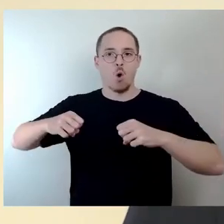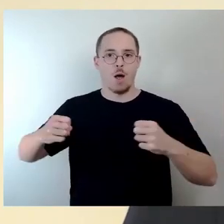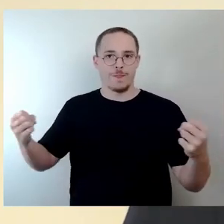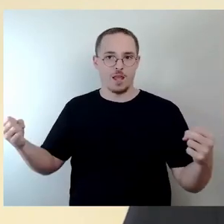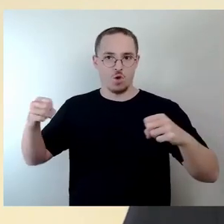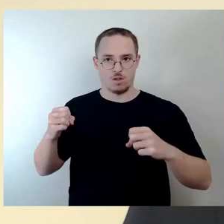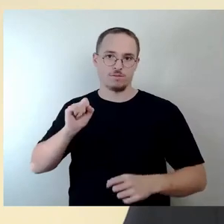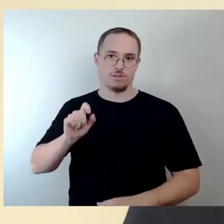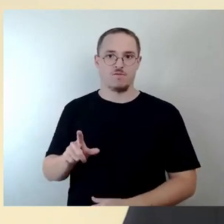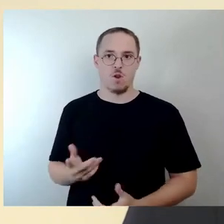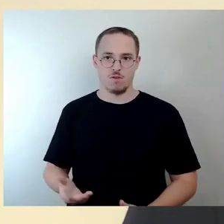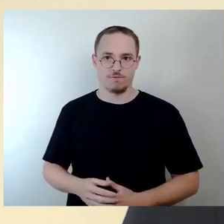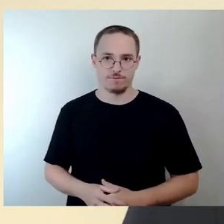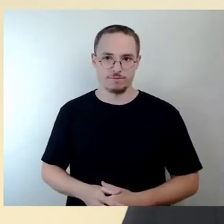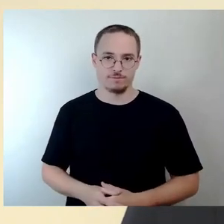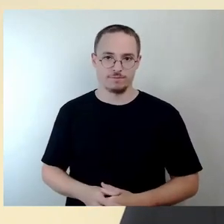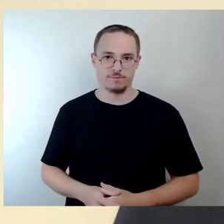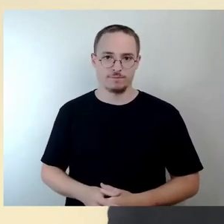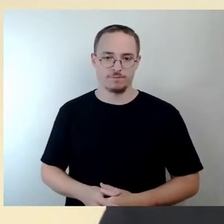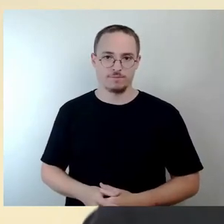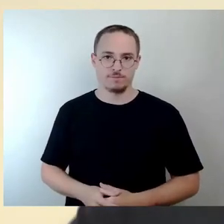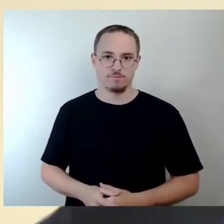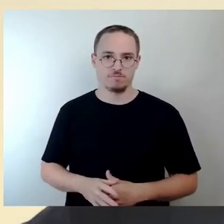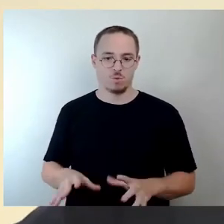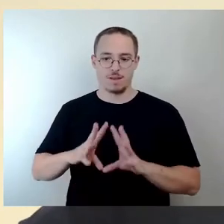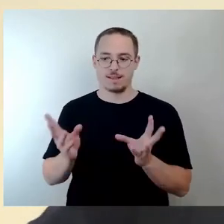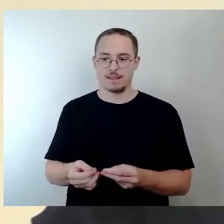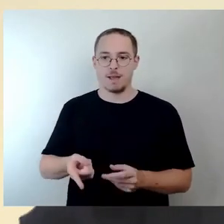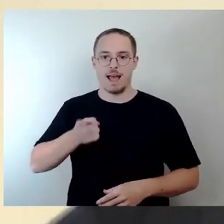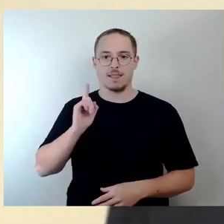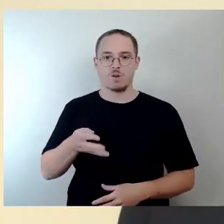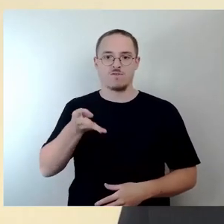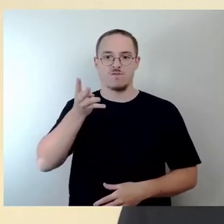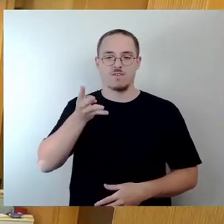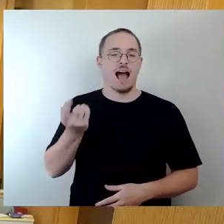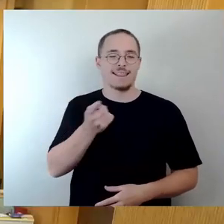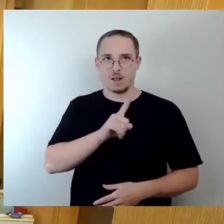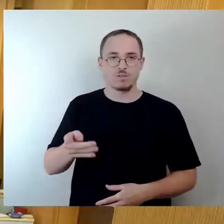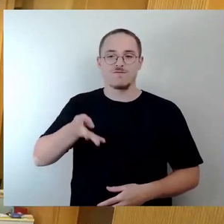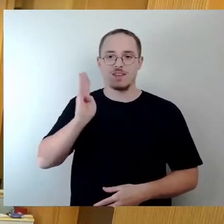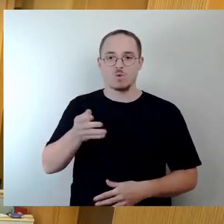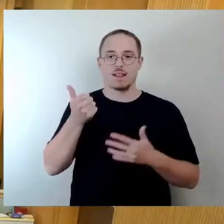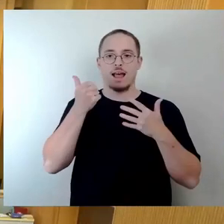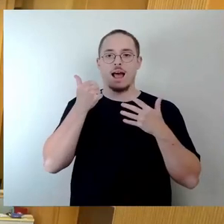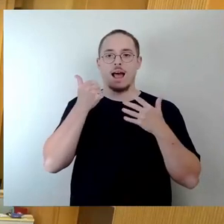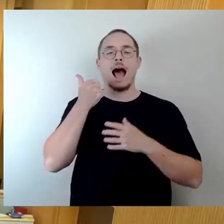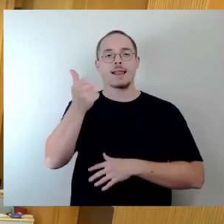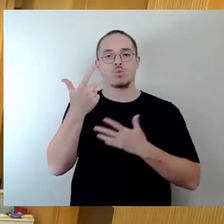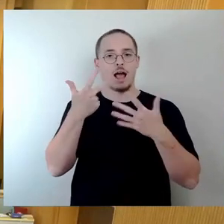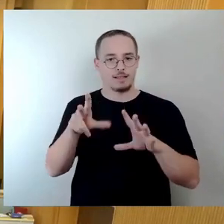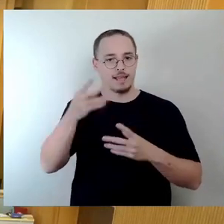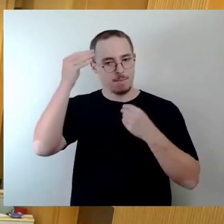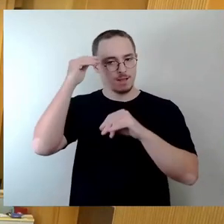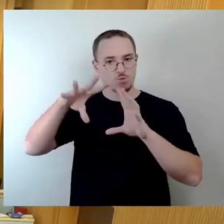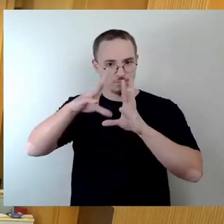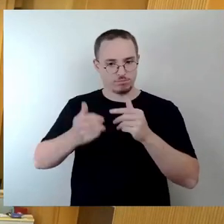auf eine Warteliste von insgesamt 1481 Anmeldungen. Vielen Dank. Okay, und vielleicht noch ein Hinweis.